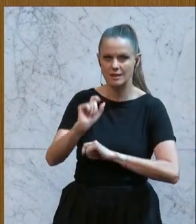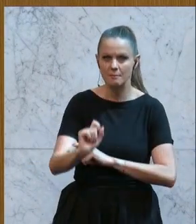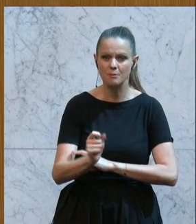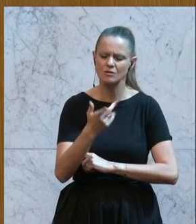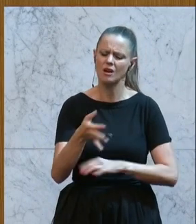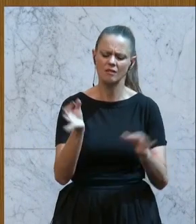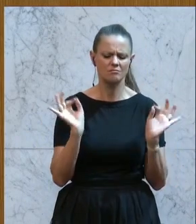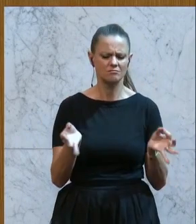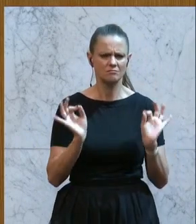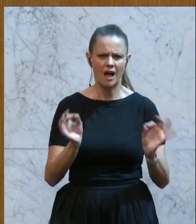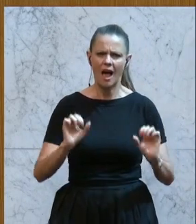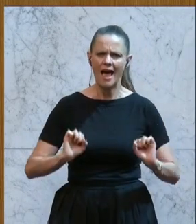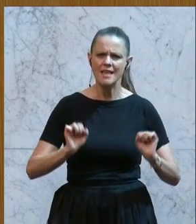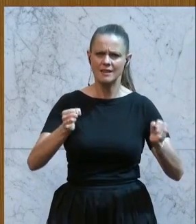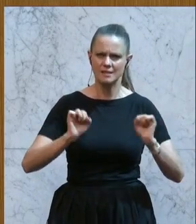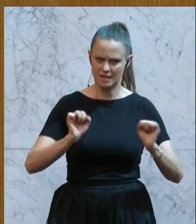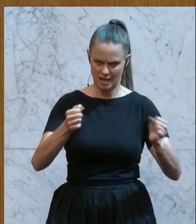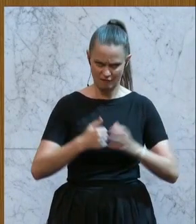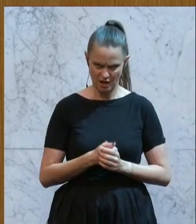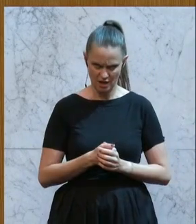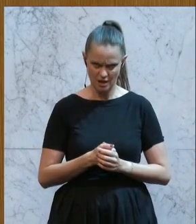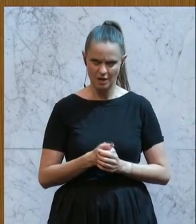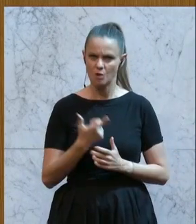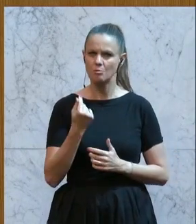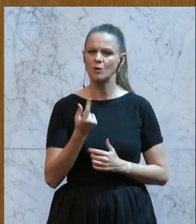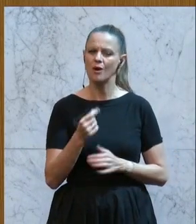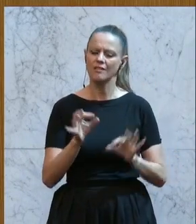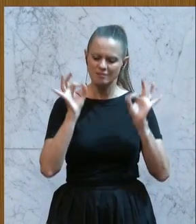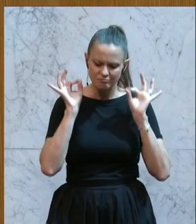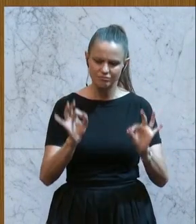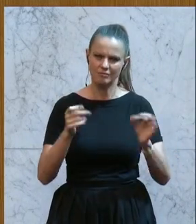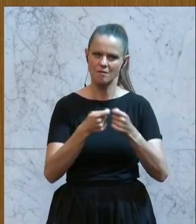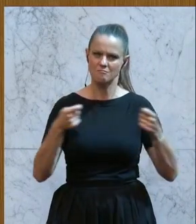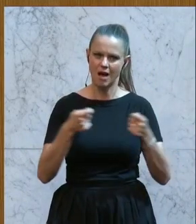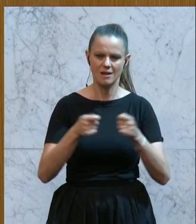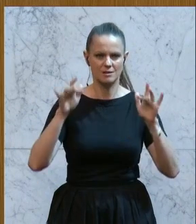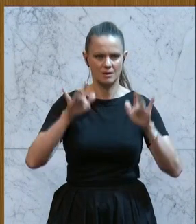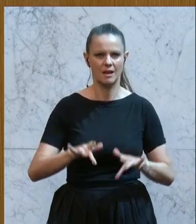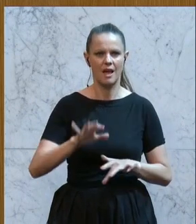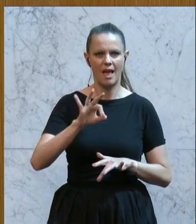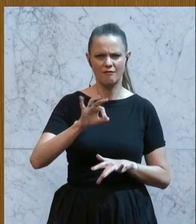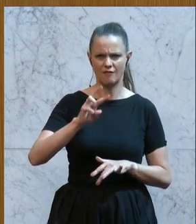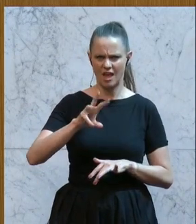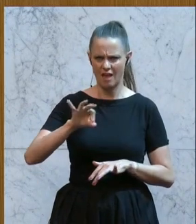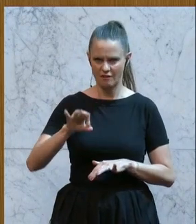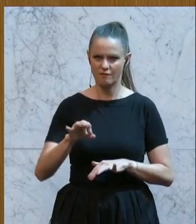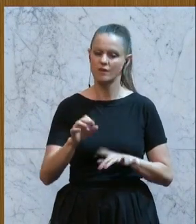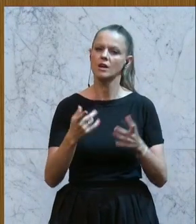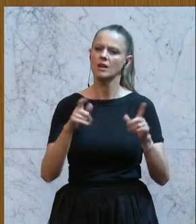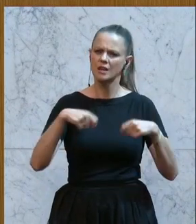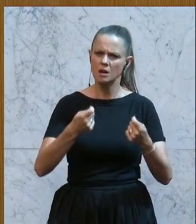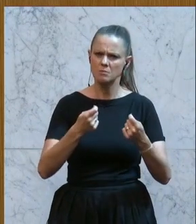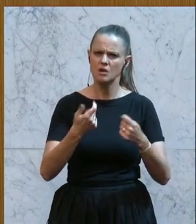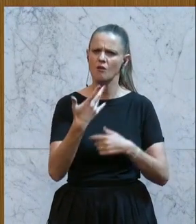Exzellenzinitiative haben wir hier die richtigen Maßnahmen gesetzt. Über den FEF werden ja jetzt